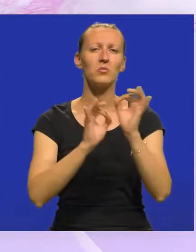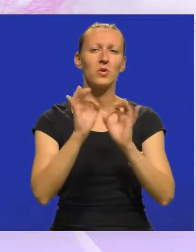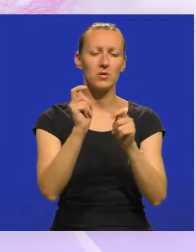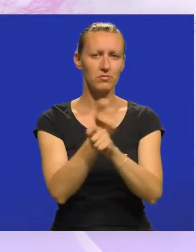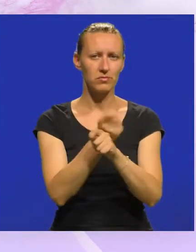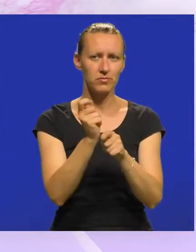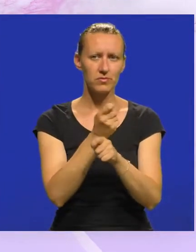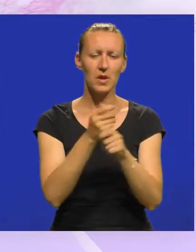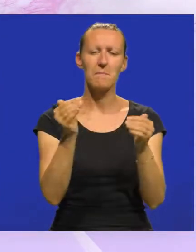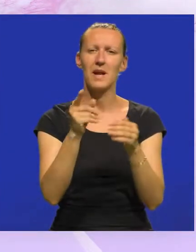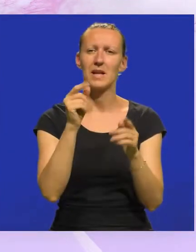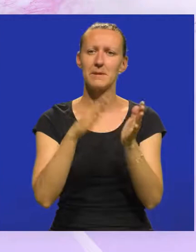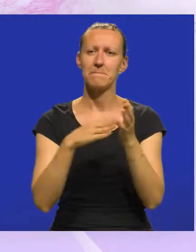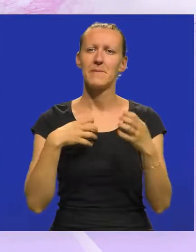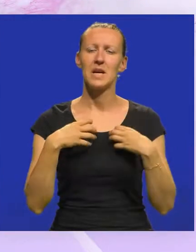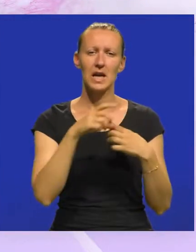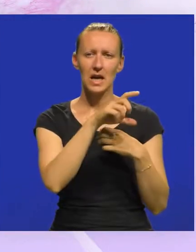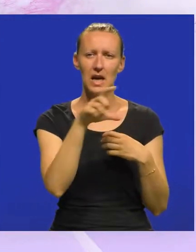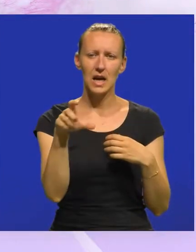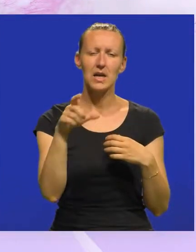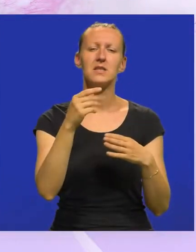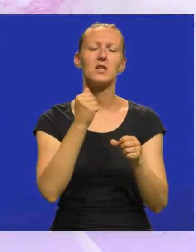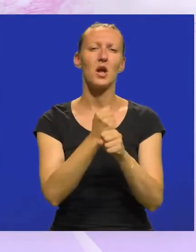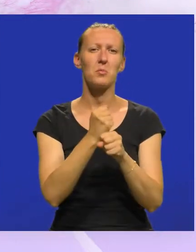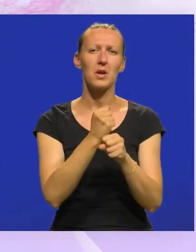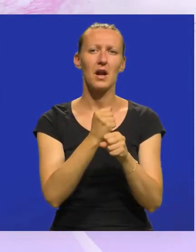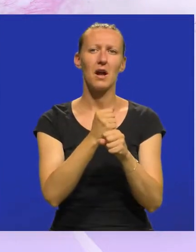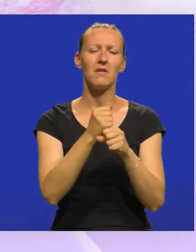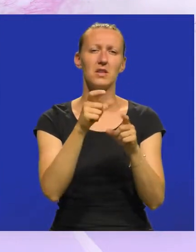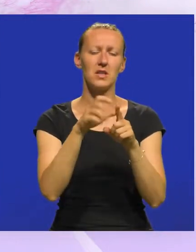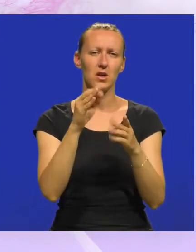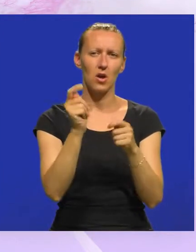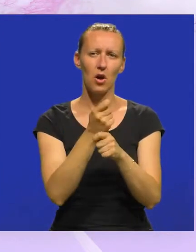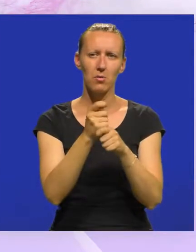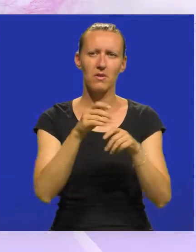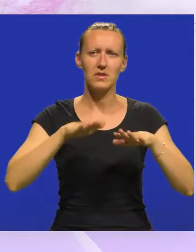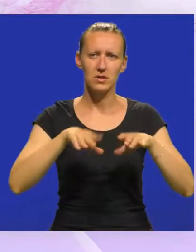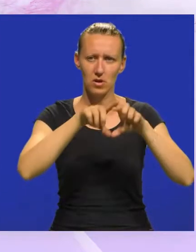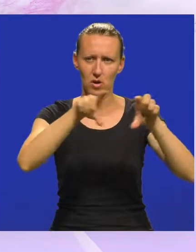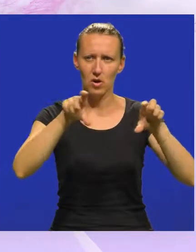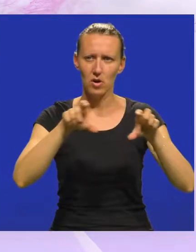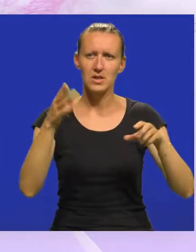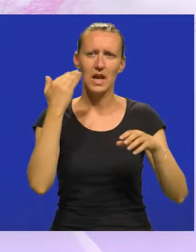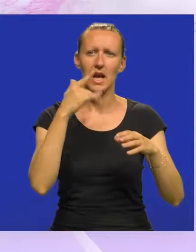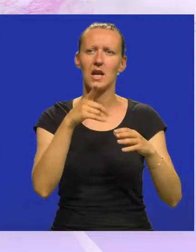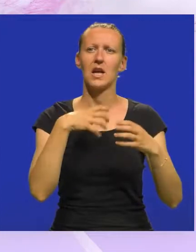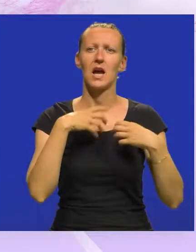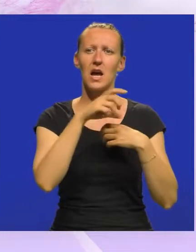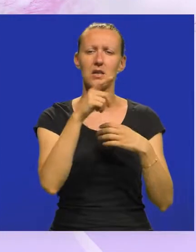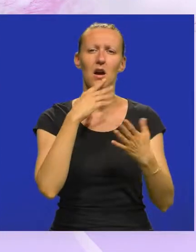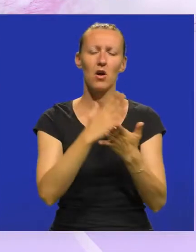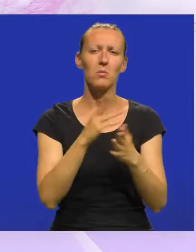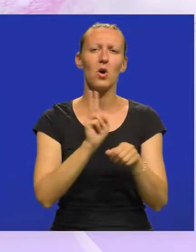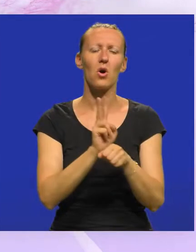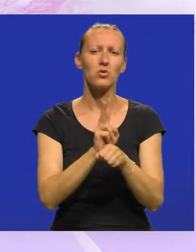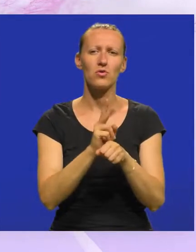Projektom rekonstrukcije malog rimskog kazališta izvršit će se parcijalna obnova tribina nekadašnjeg kazališta kako bi